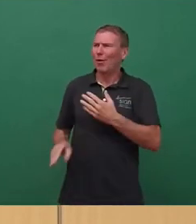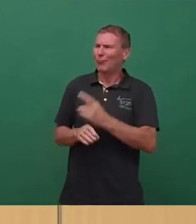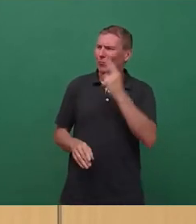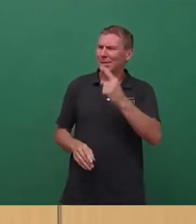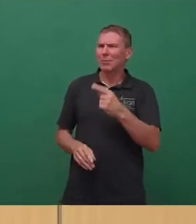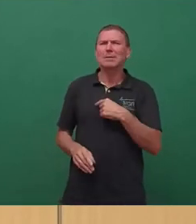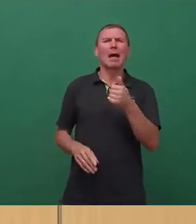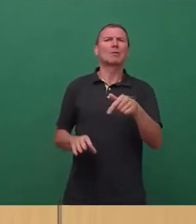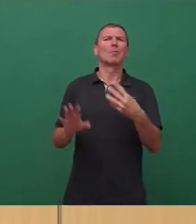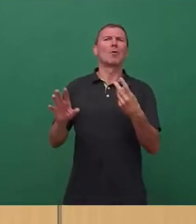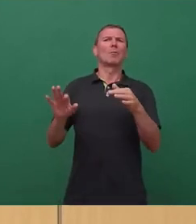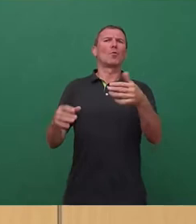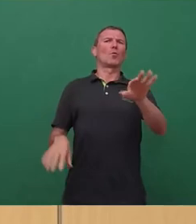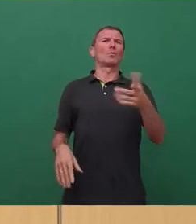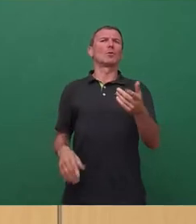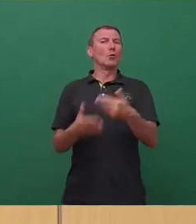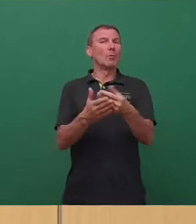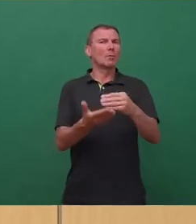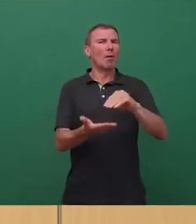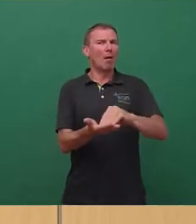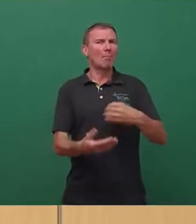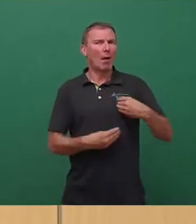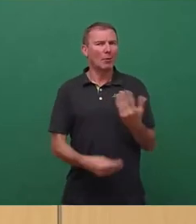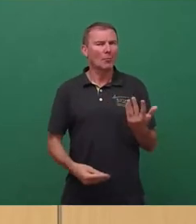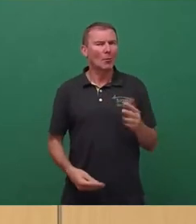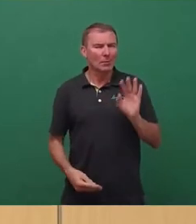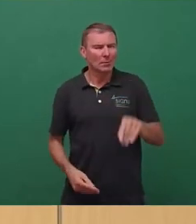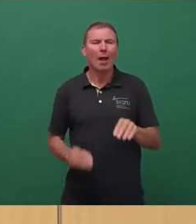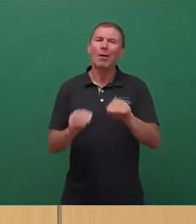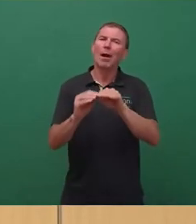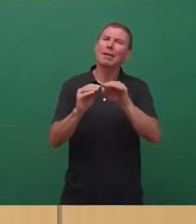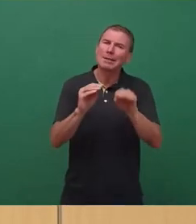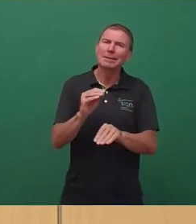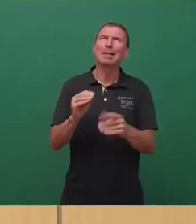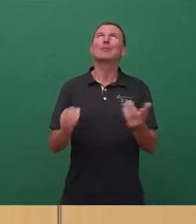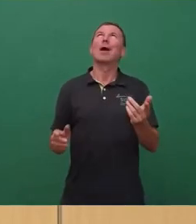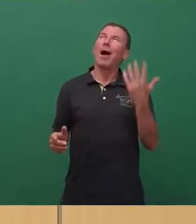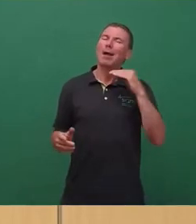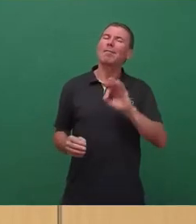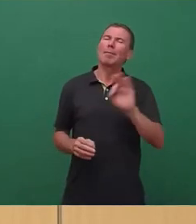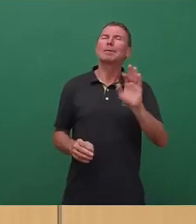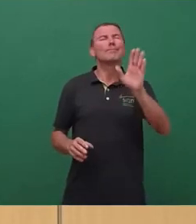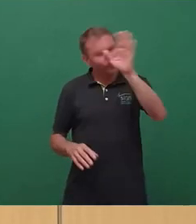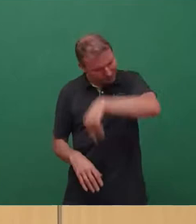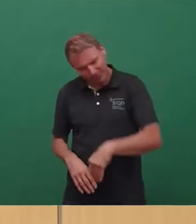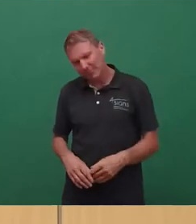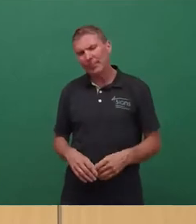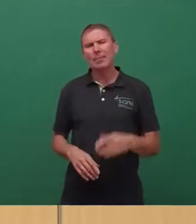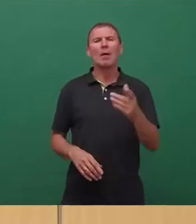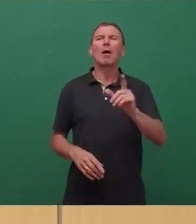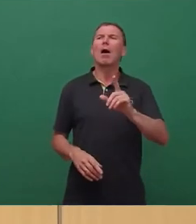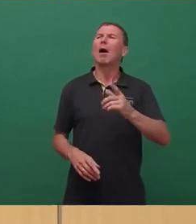will jetzt nicht das Beispiel der Parkgebühren nennen, aber die Senkung wäre, aber man hätte auf jeden Fall ganz anders